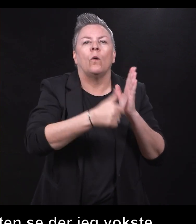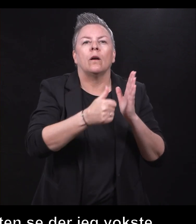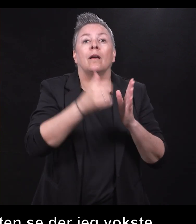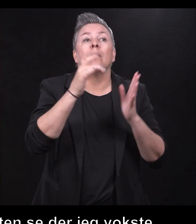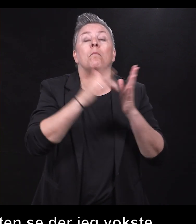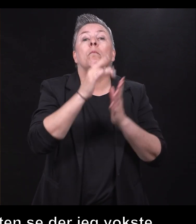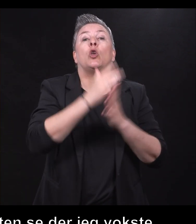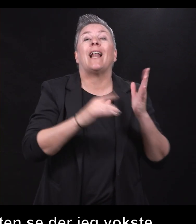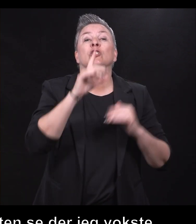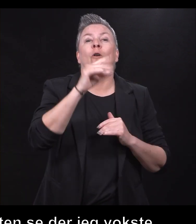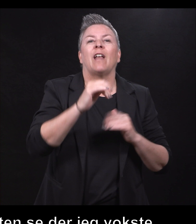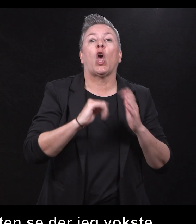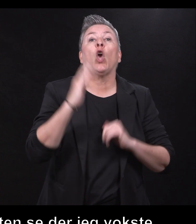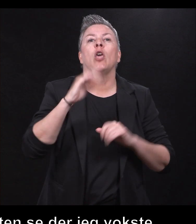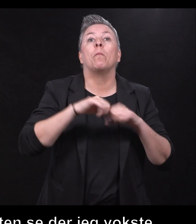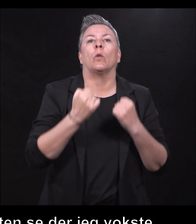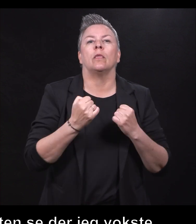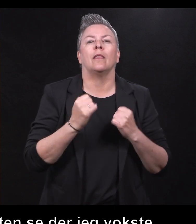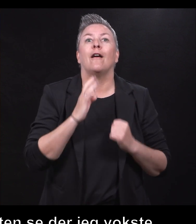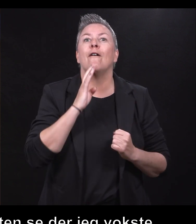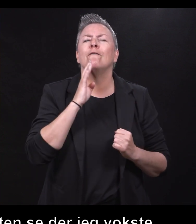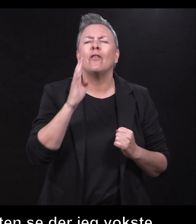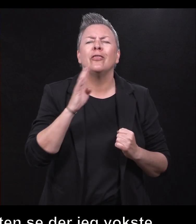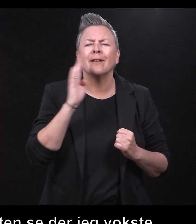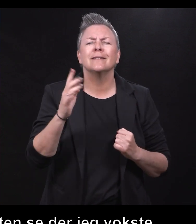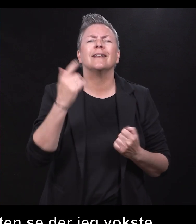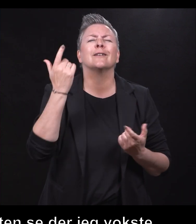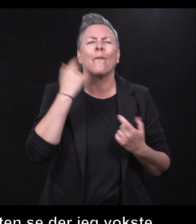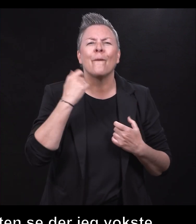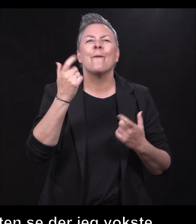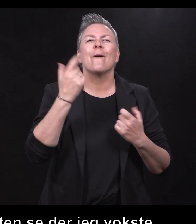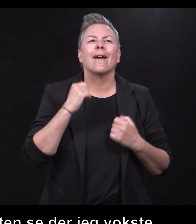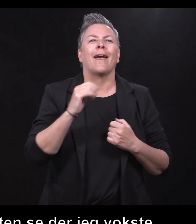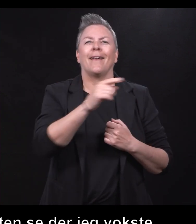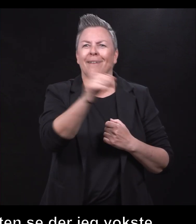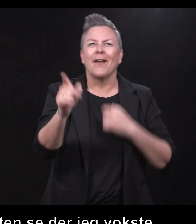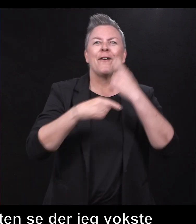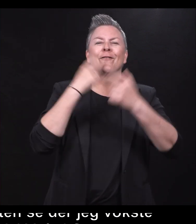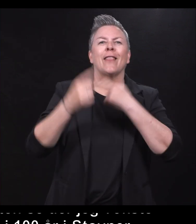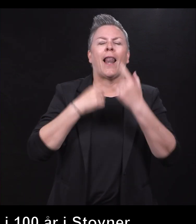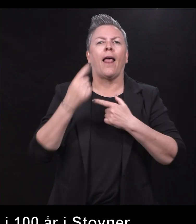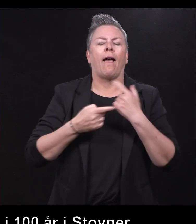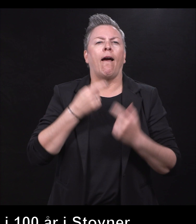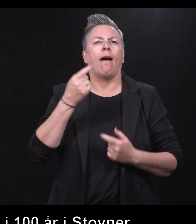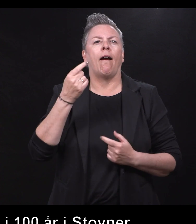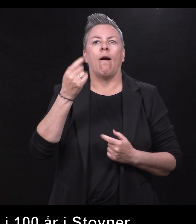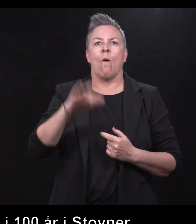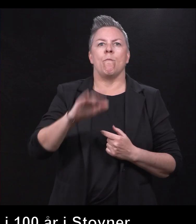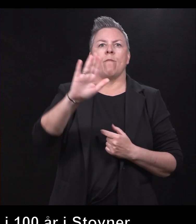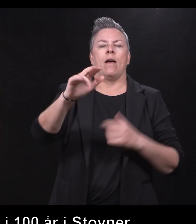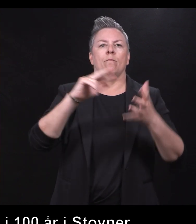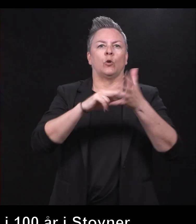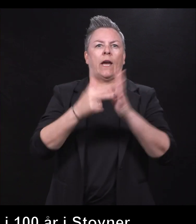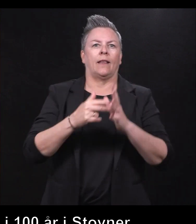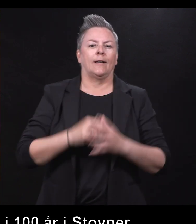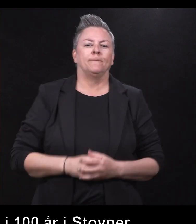Hebraten. Helt fantastisk å høre dere snakke om det, det prosjektet Adrian og